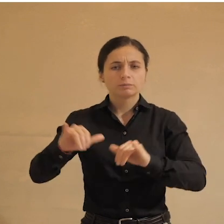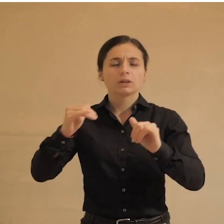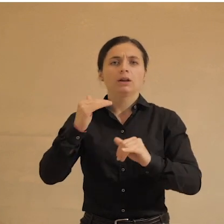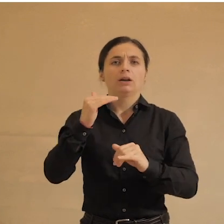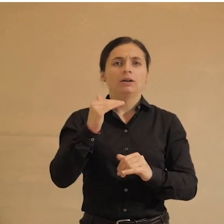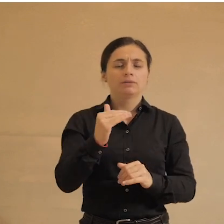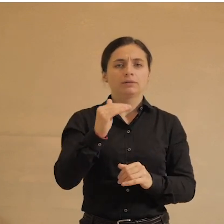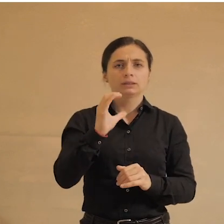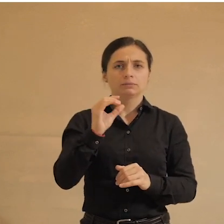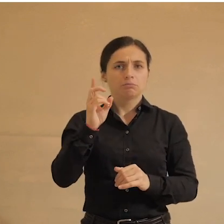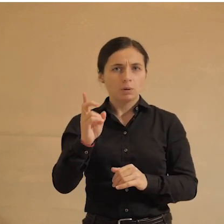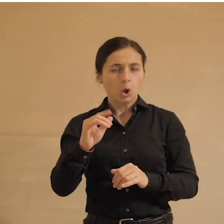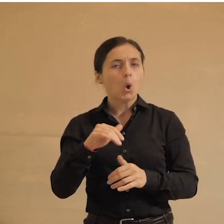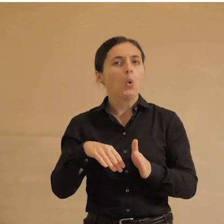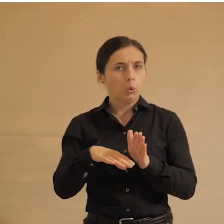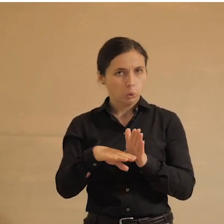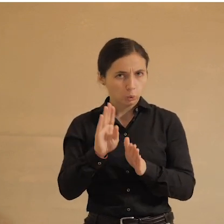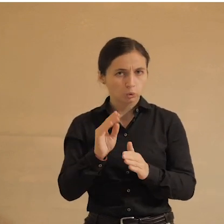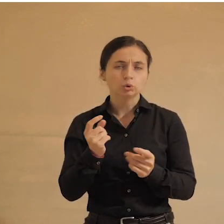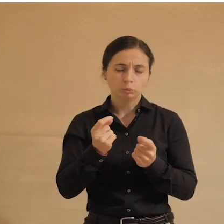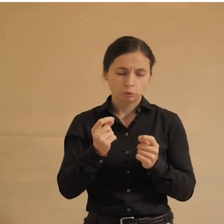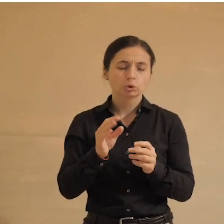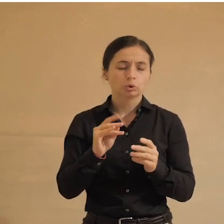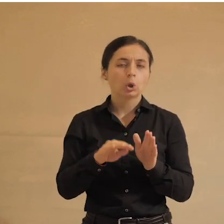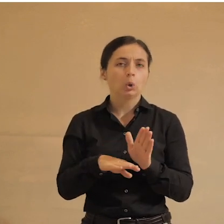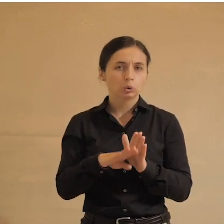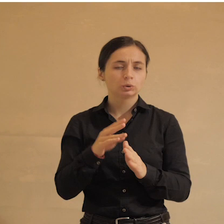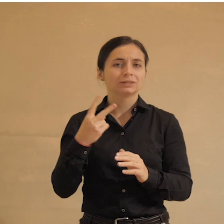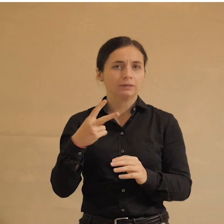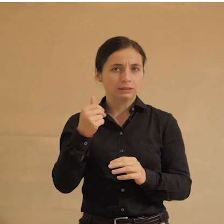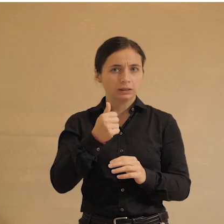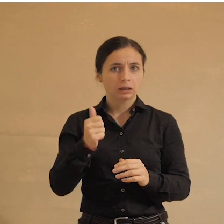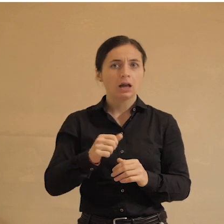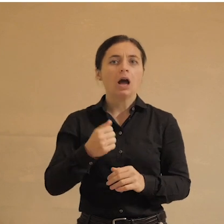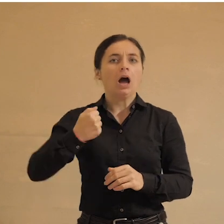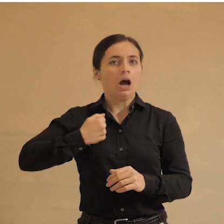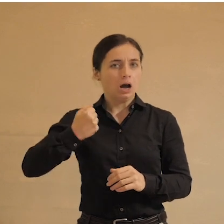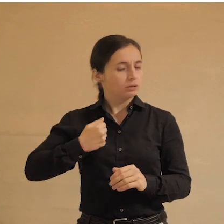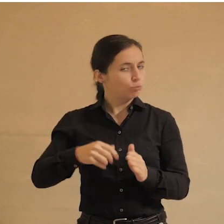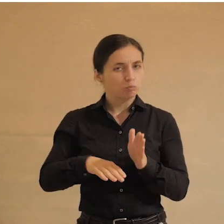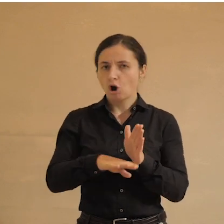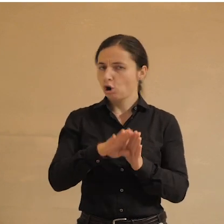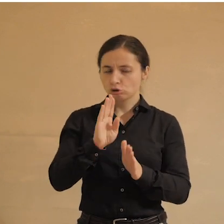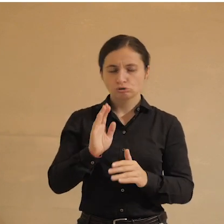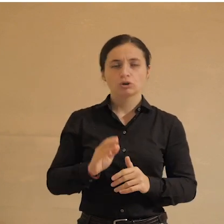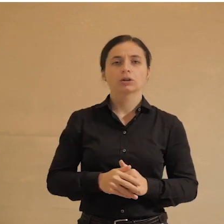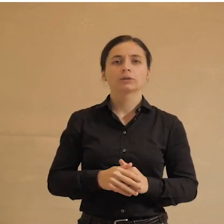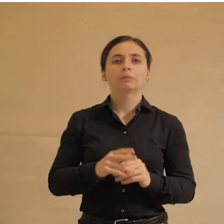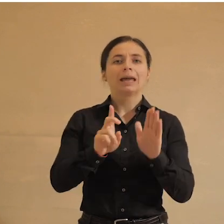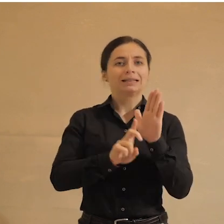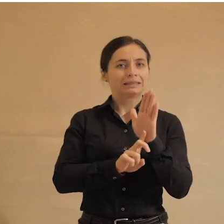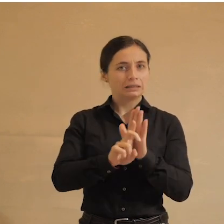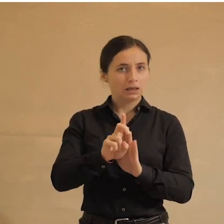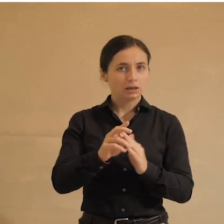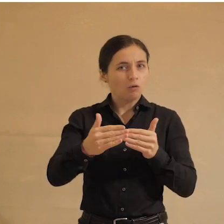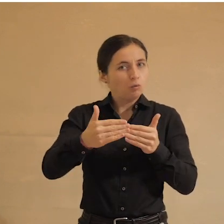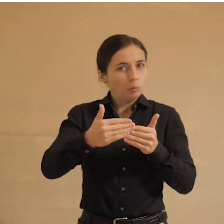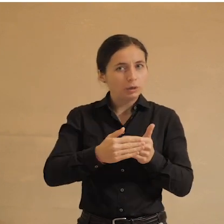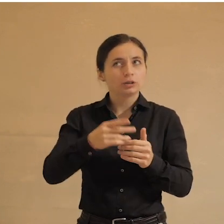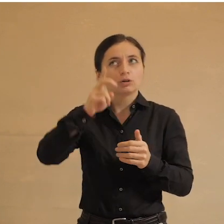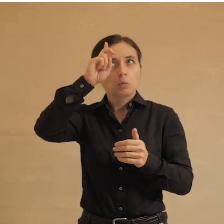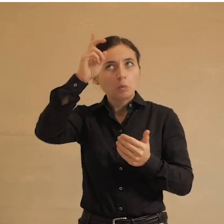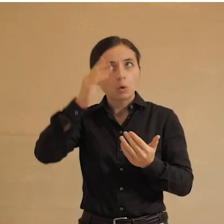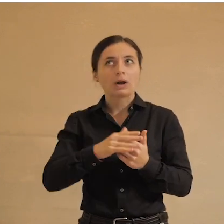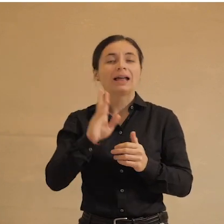ФСБ вот как-то улучшилось. Немного, но улучшилось в 2020 году. Армия похорошела. Значит, церковь как-то стала ближе к